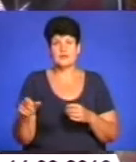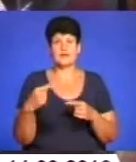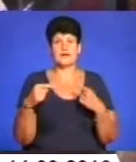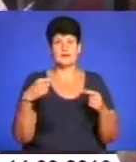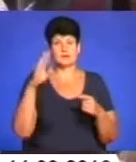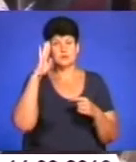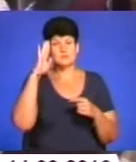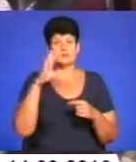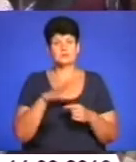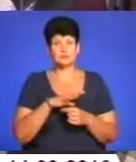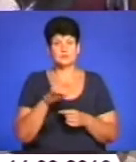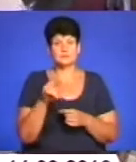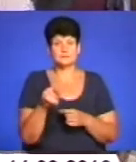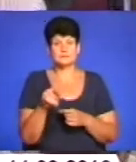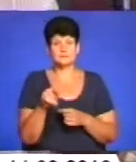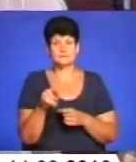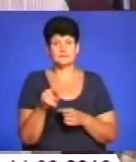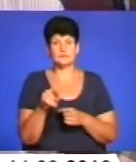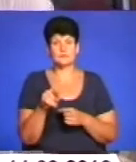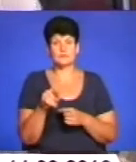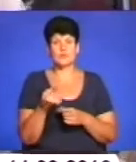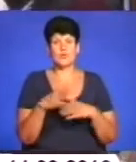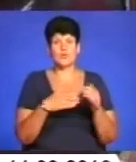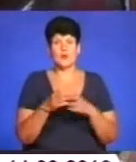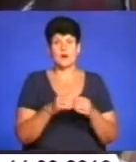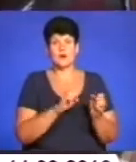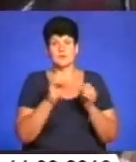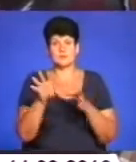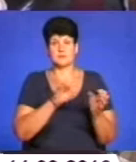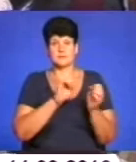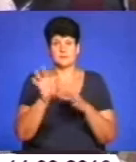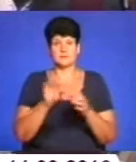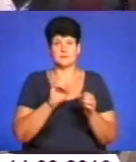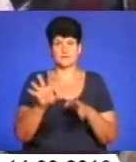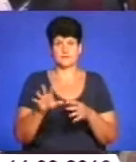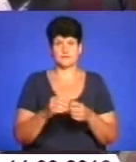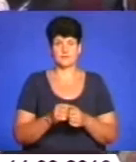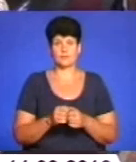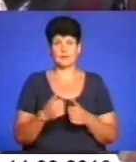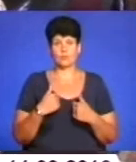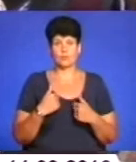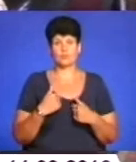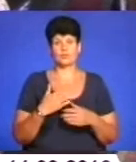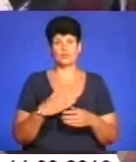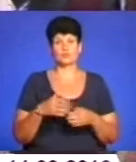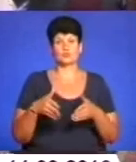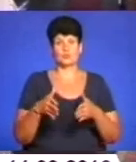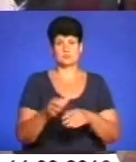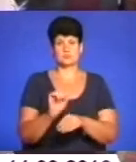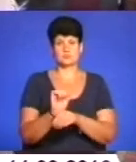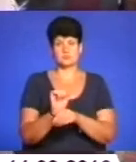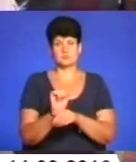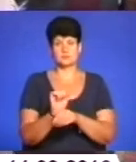хлопців, які там знаходились, грузили вручну другий автомобіль зеленого кольору. Мною була дорога перекрита, зразу тут вже